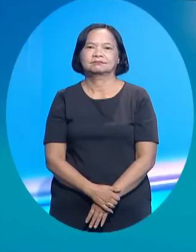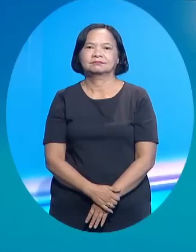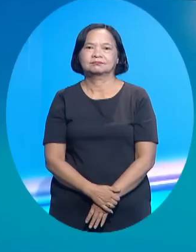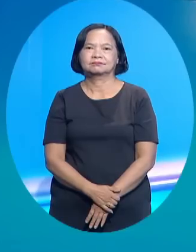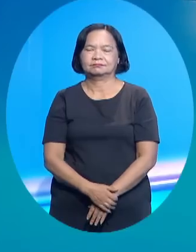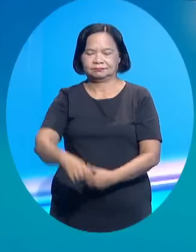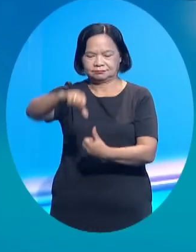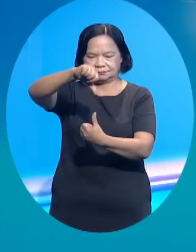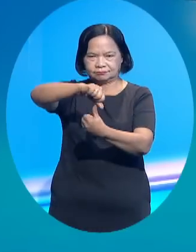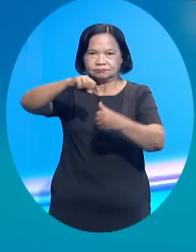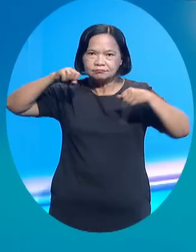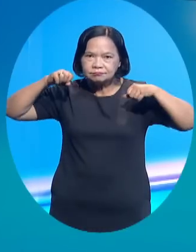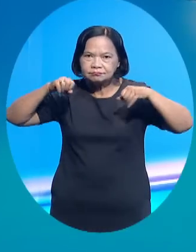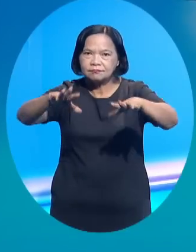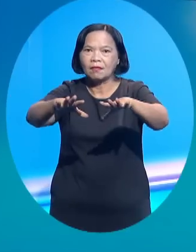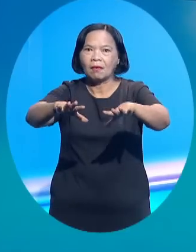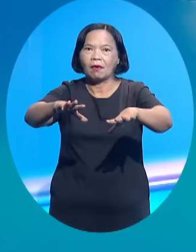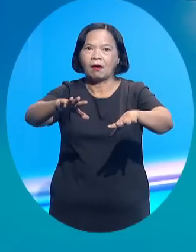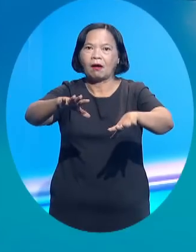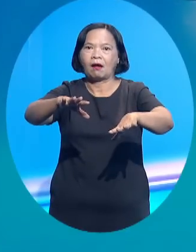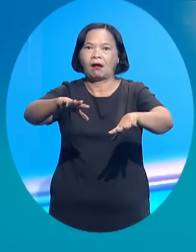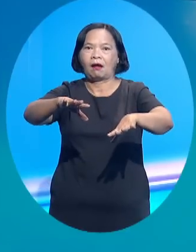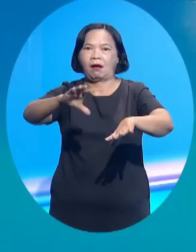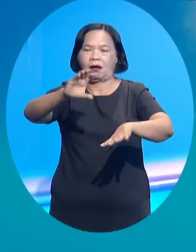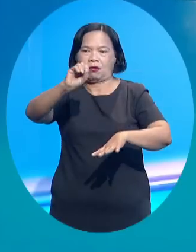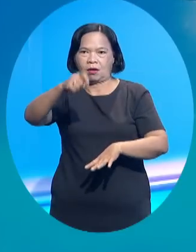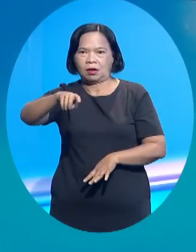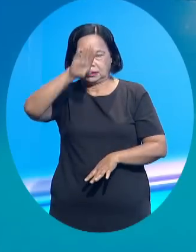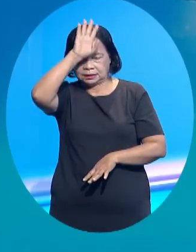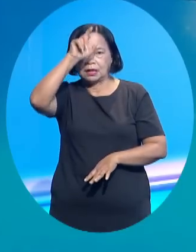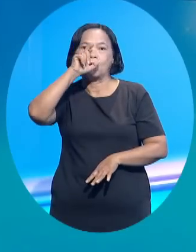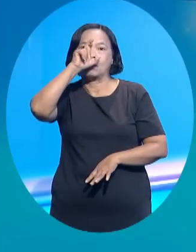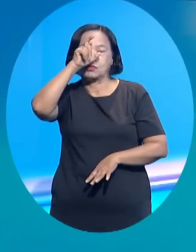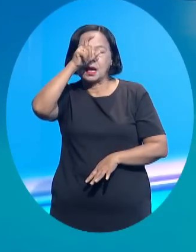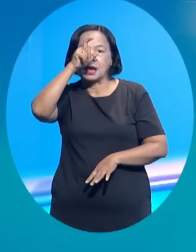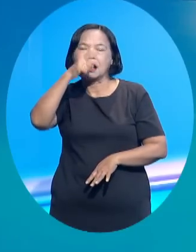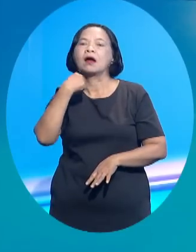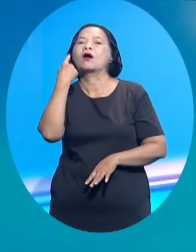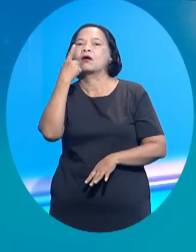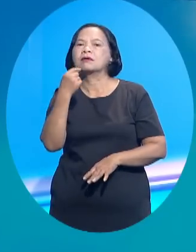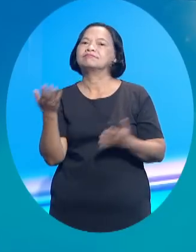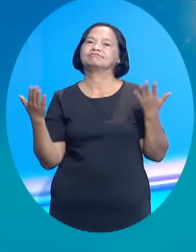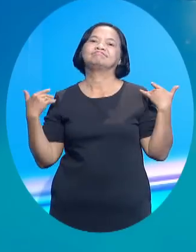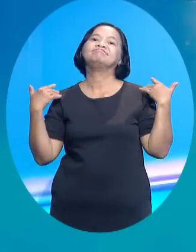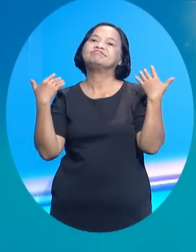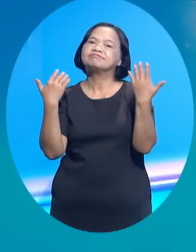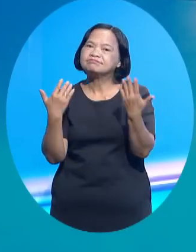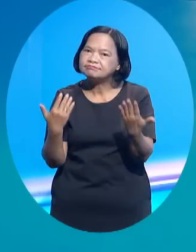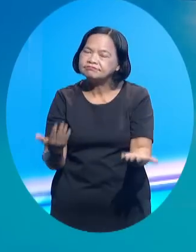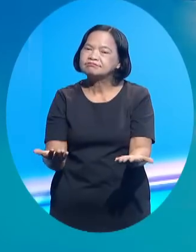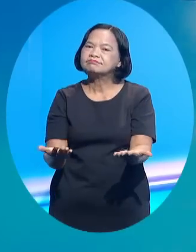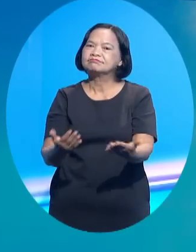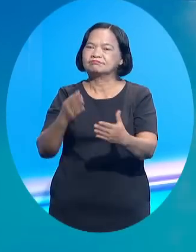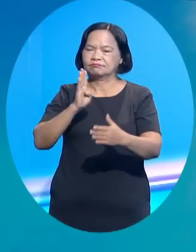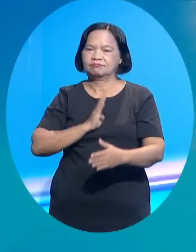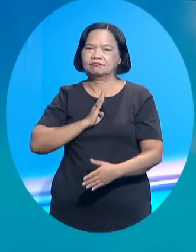Liên quan đến vụ tấn công cầu Krum ngày 17 tháng 7, Tổng thống Nga Vladimir Putin tuyên bố nước này sẽ có hành động đáp trả dựa trên các đề xuất